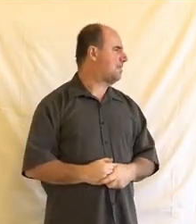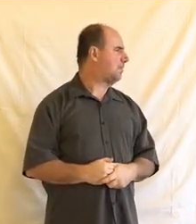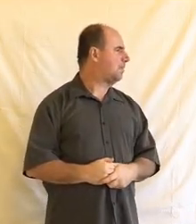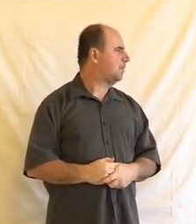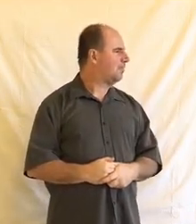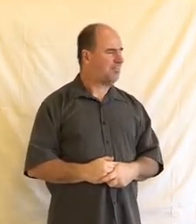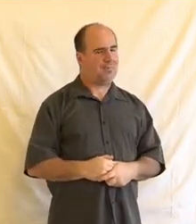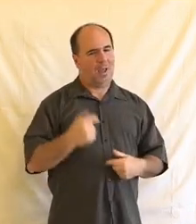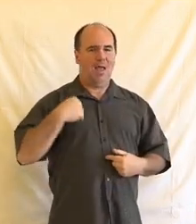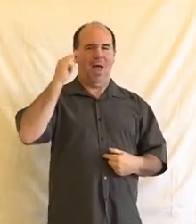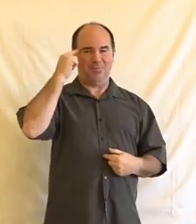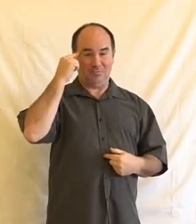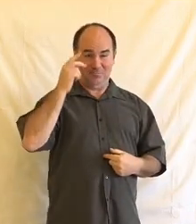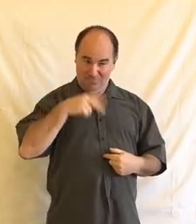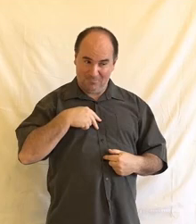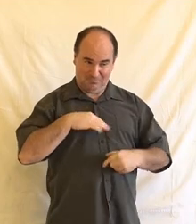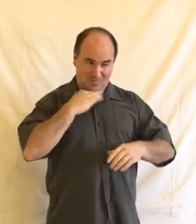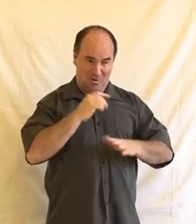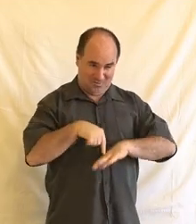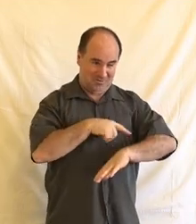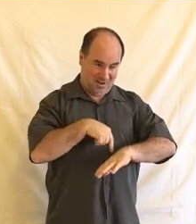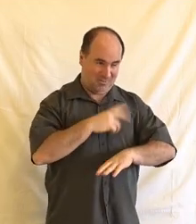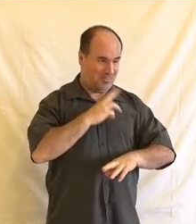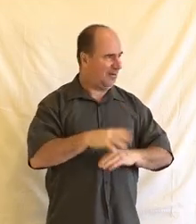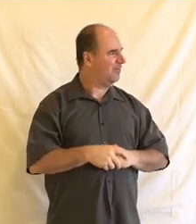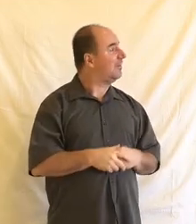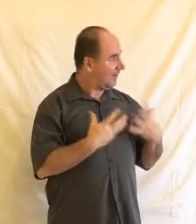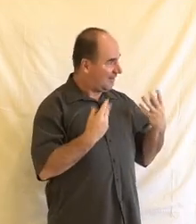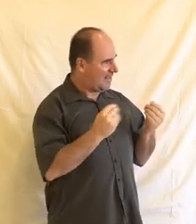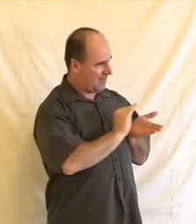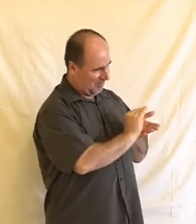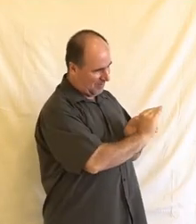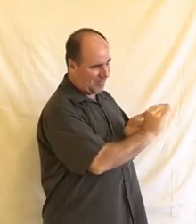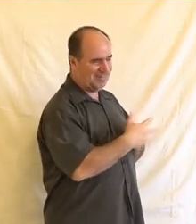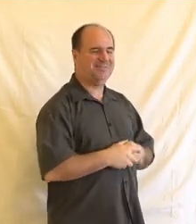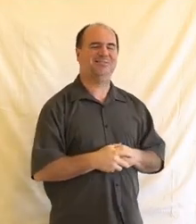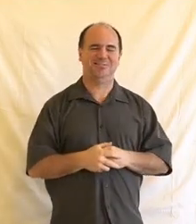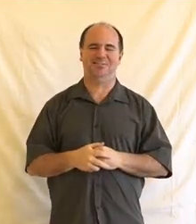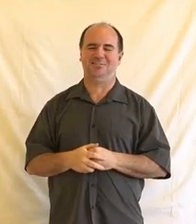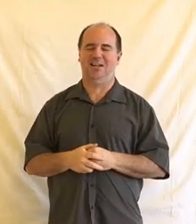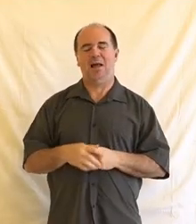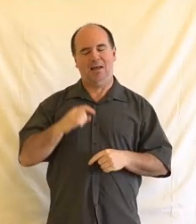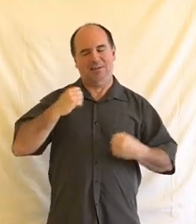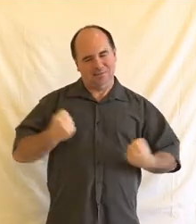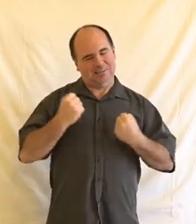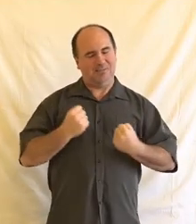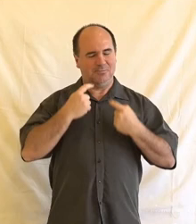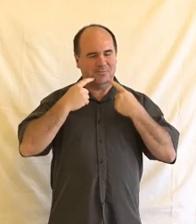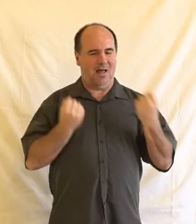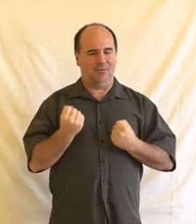Přemýšlím, jestli na to máme dost času na takhle širokou otázku, ale těch 10 minut zkusím zvládnout. Tak